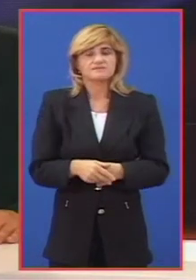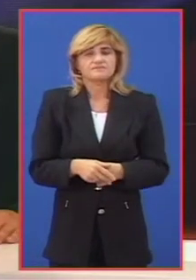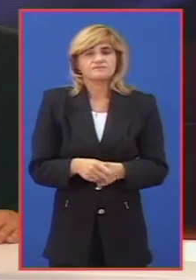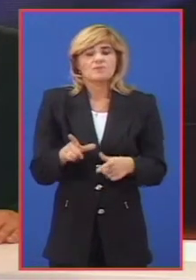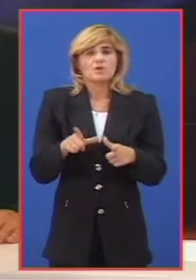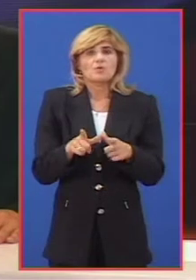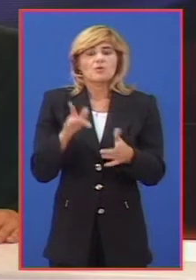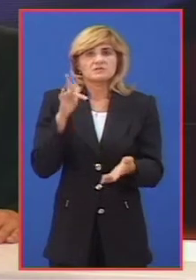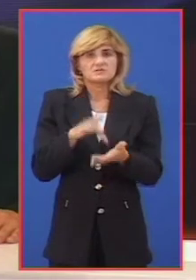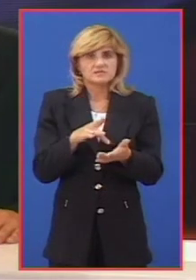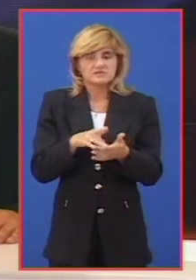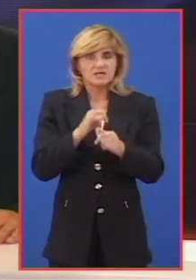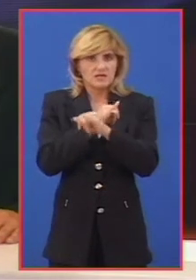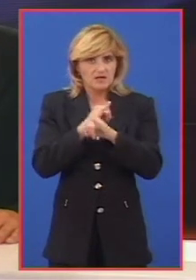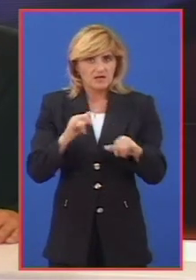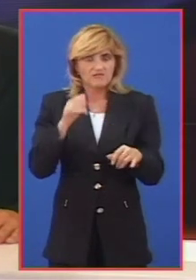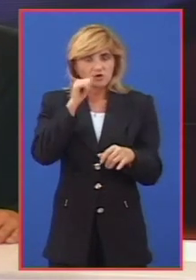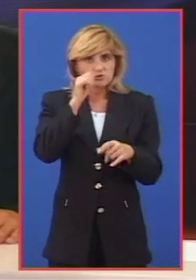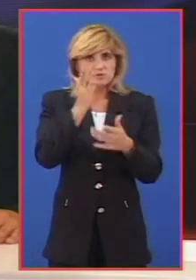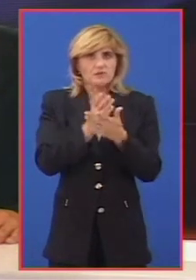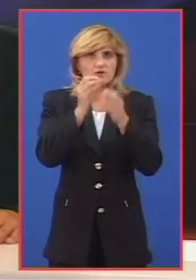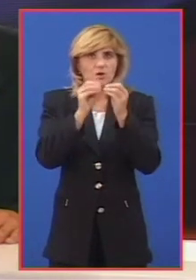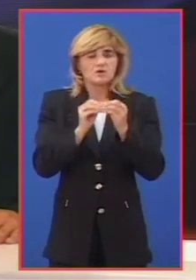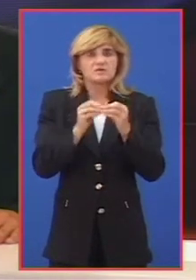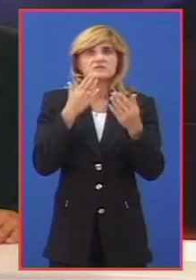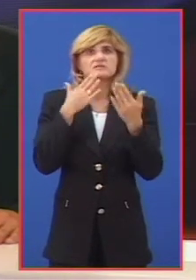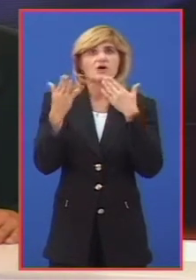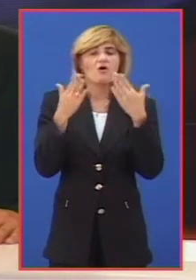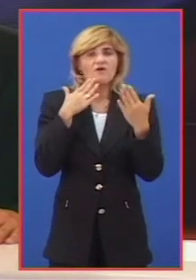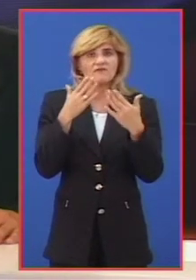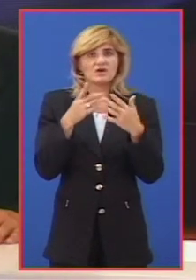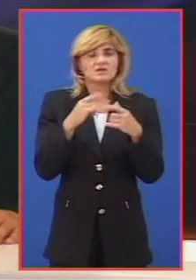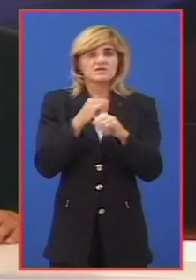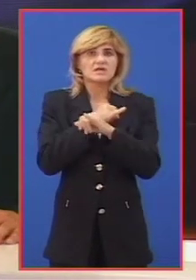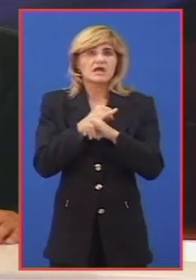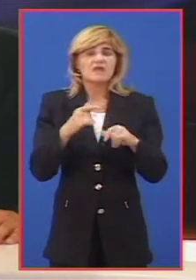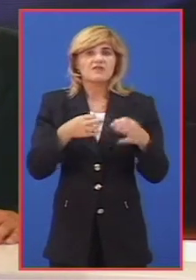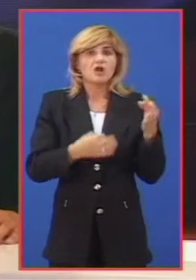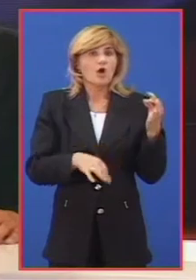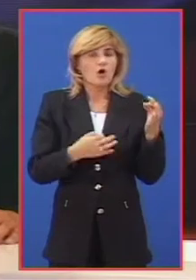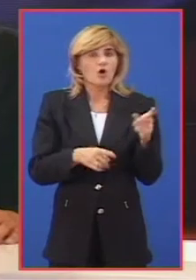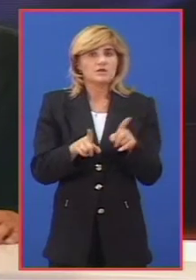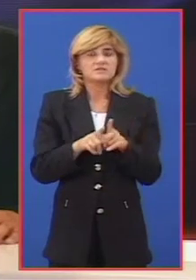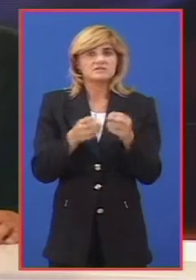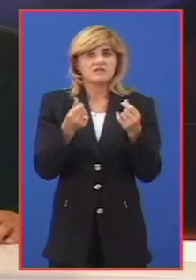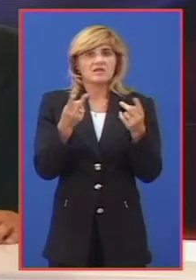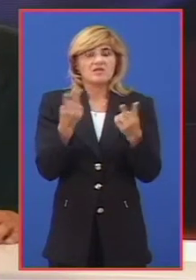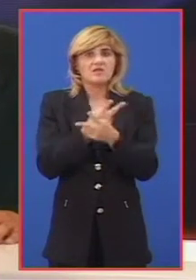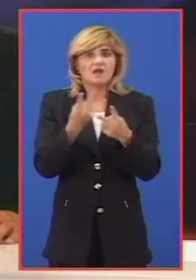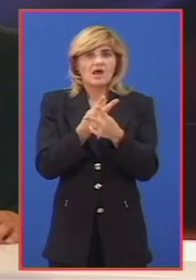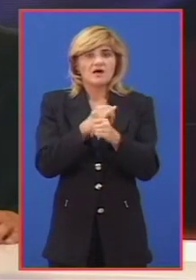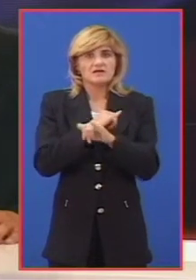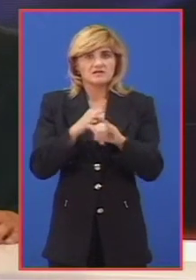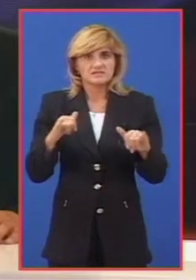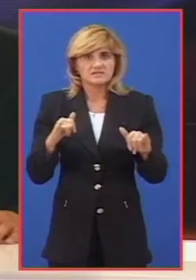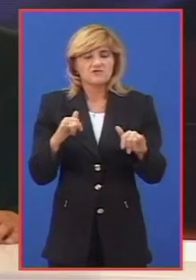Regionalni centar za razvoj sutra organizuje konferenciju na temu Inovativni koncept ekonomskog razvoja zasnovan